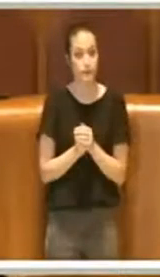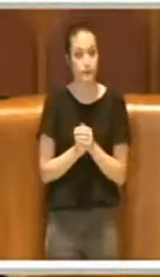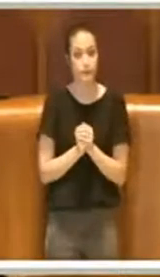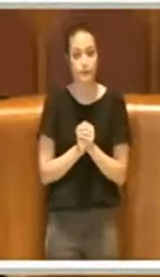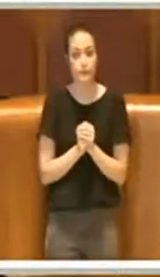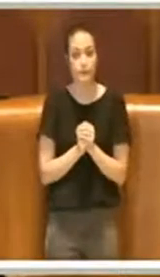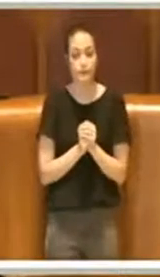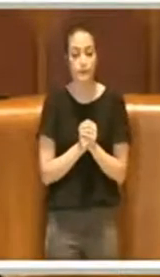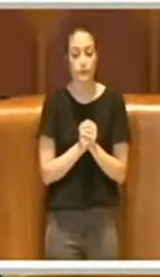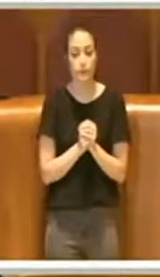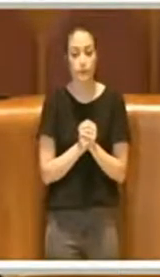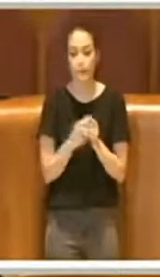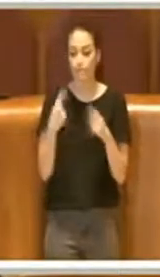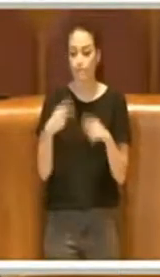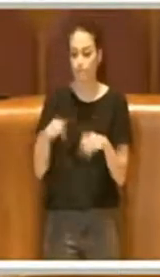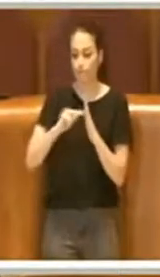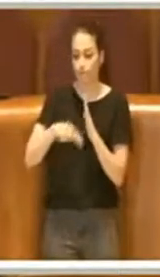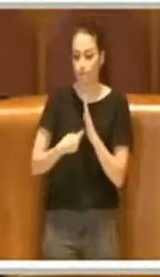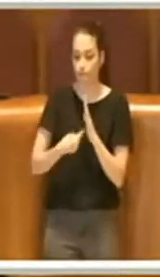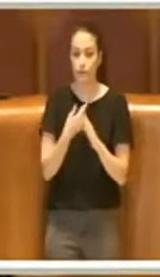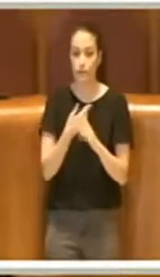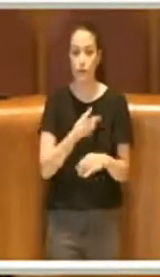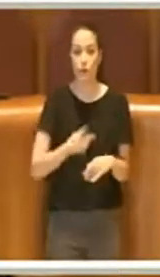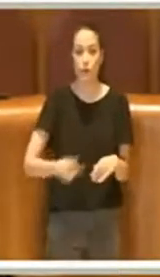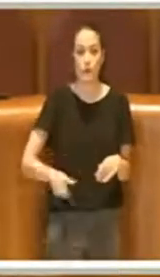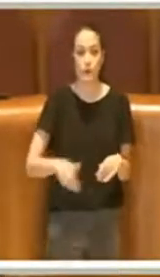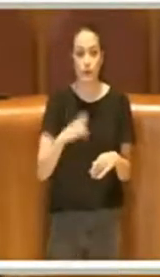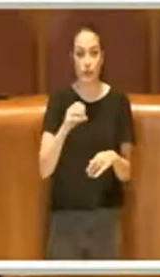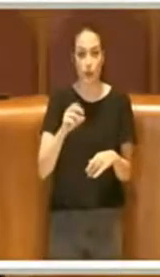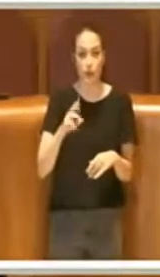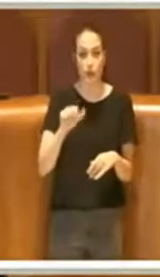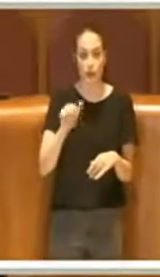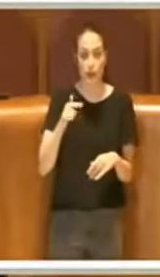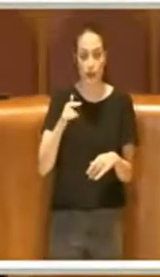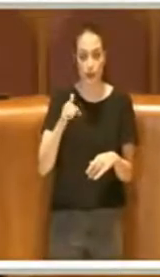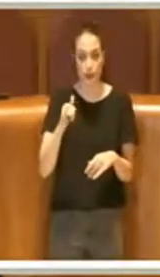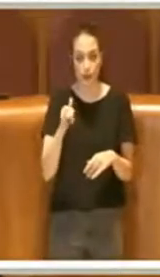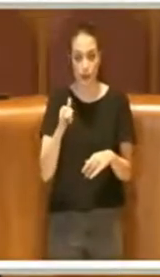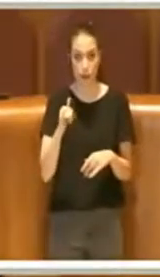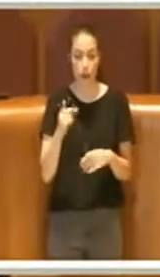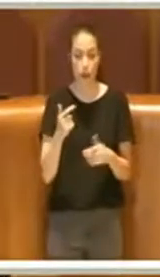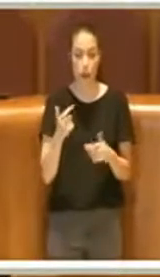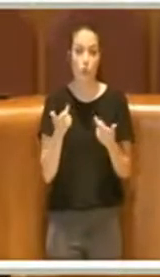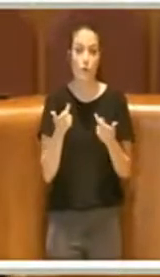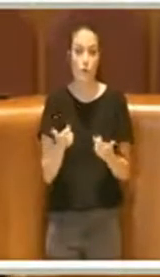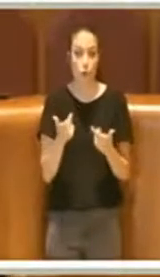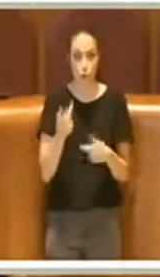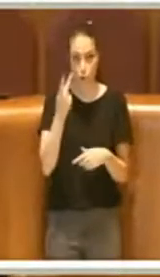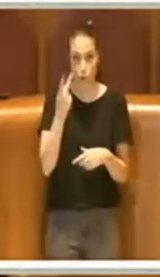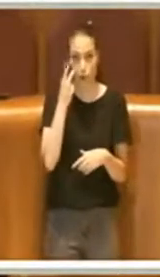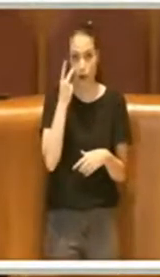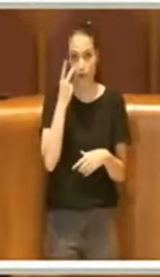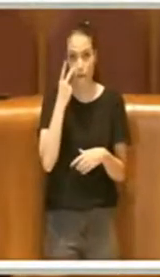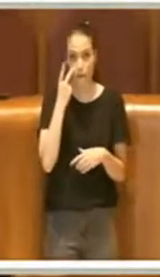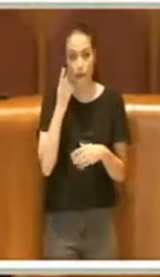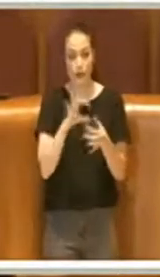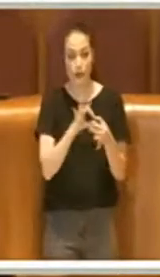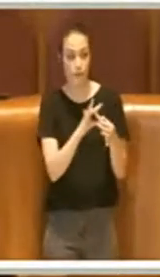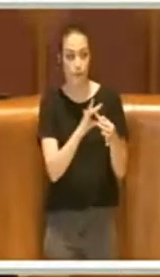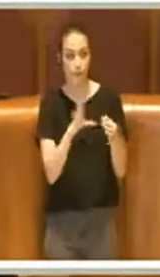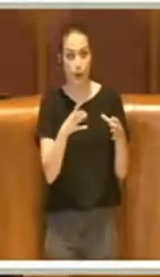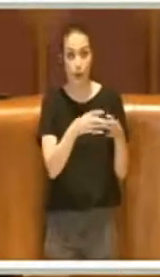Questo emendamento del Consigliere Corsetti, che per fortuna vede il dissociarsi del Partito